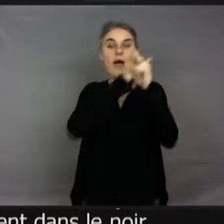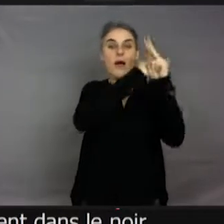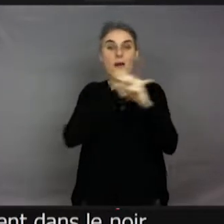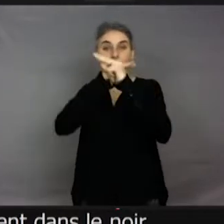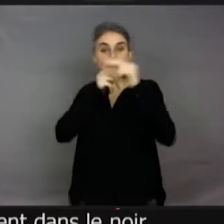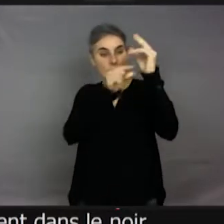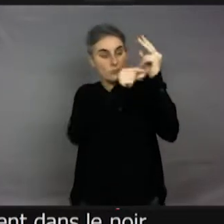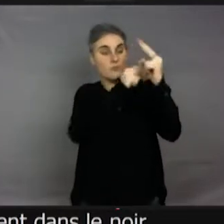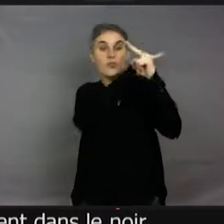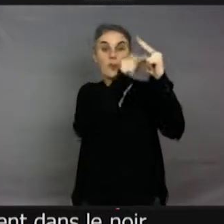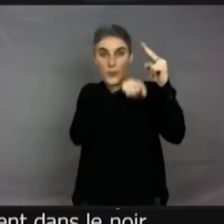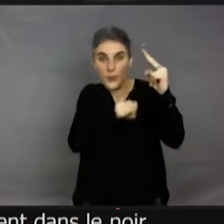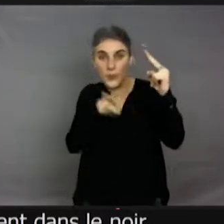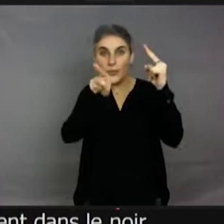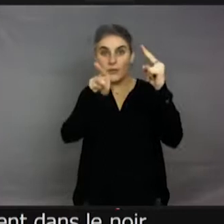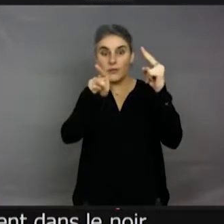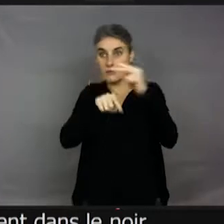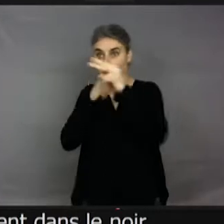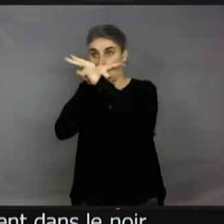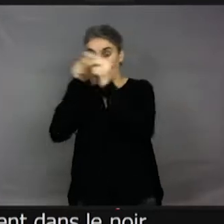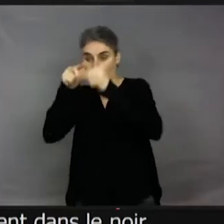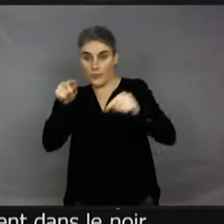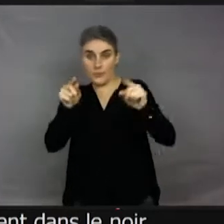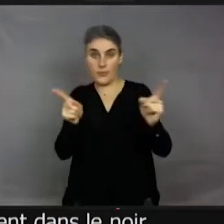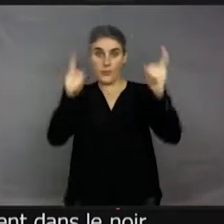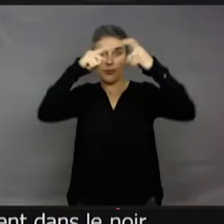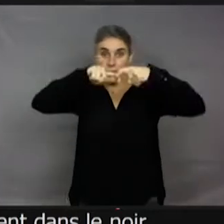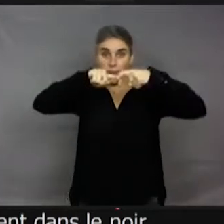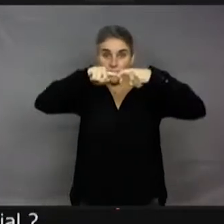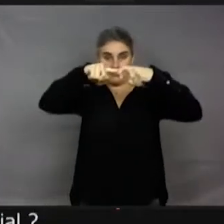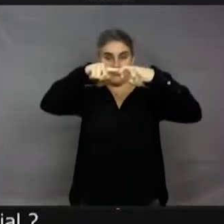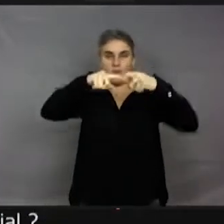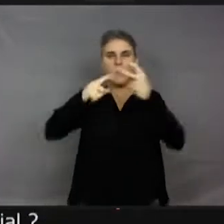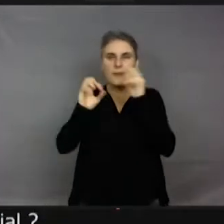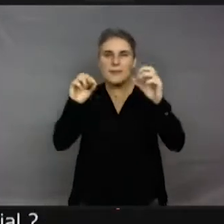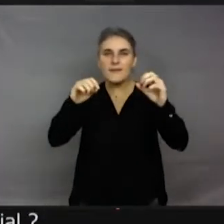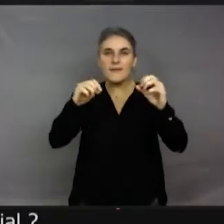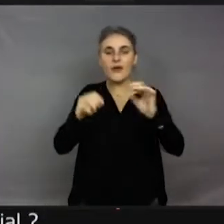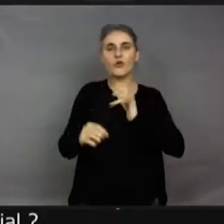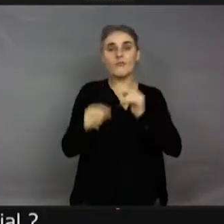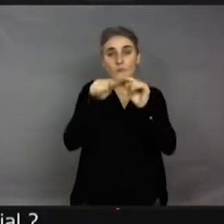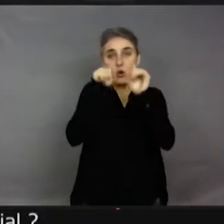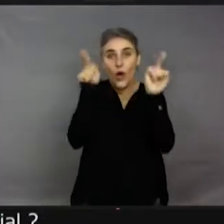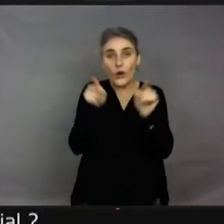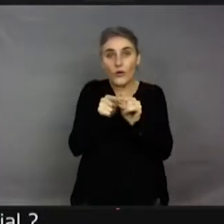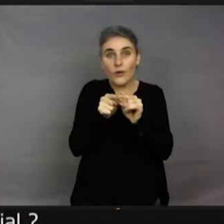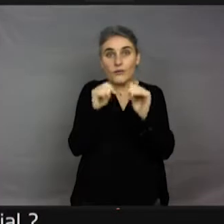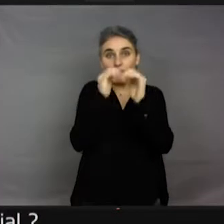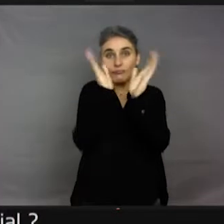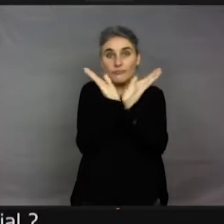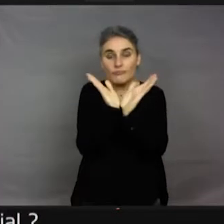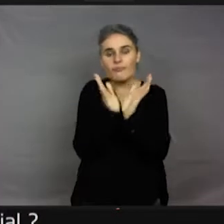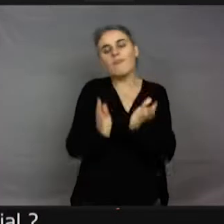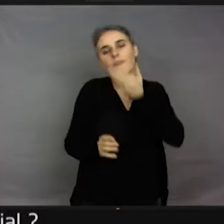cet accouplement ? Est-ce que vous voyez que ça représente quand même quelque chose ? cœur. Voilà. Ça représente un cœur. C'est très beau, d'ailleurs. Alors, ce sont deux libellules. Et